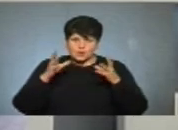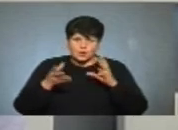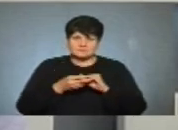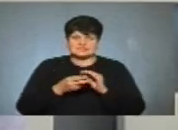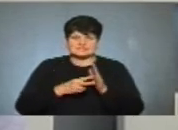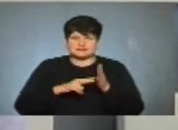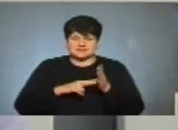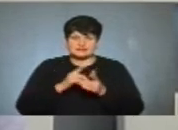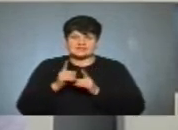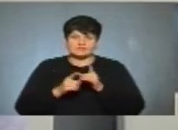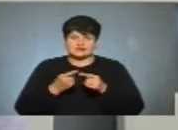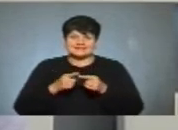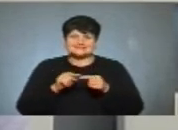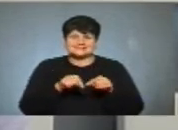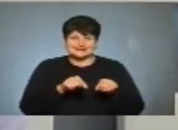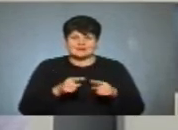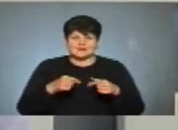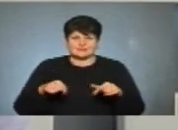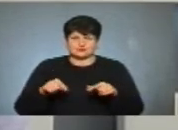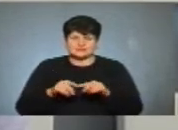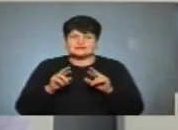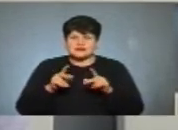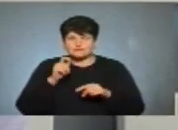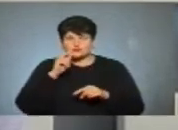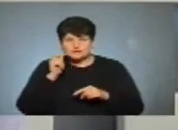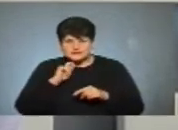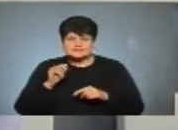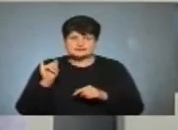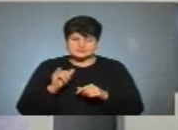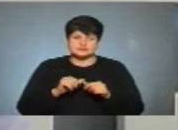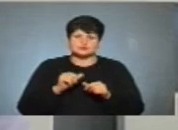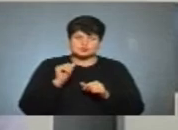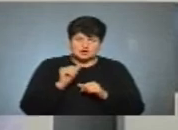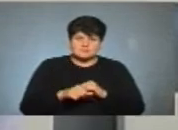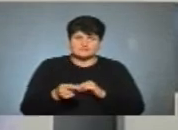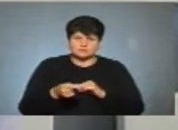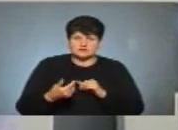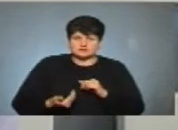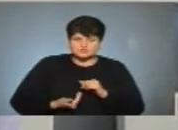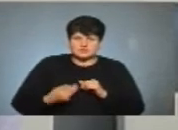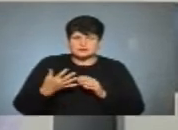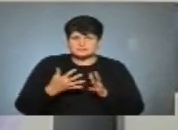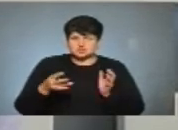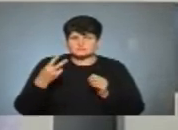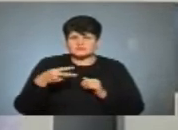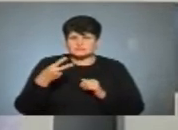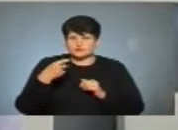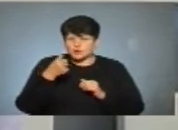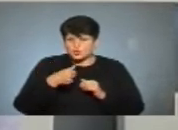реформування цих галузей. Як в Україні, так і, зокрема, в Тернополі, в якому я проживаю вже більше 22 років.